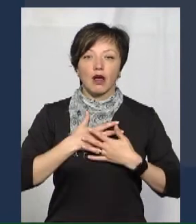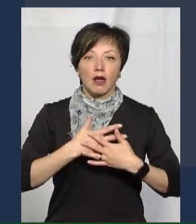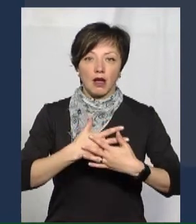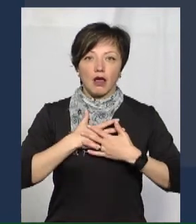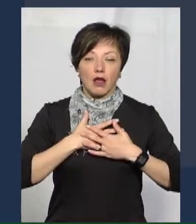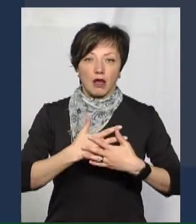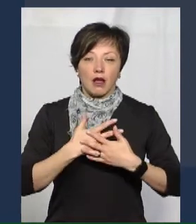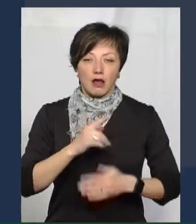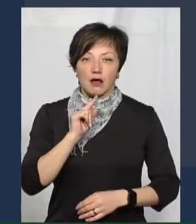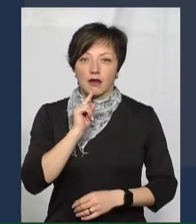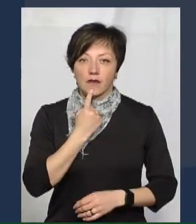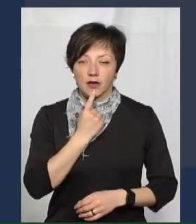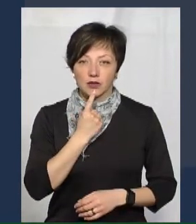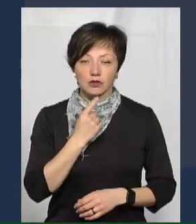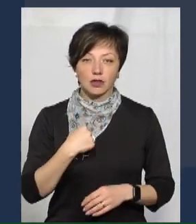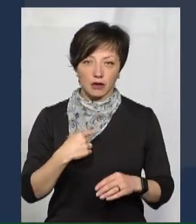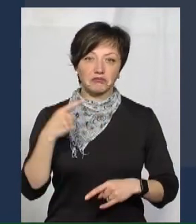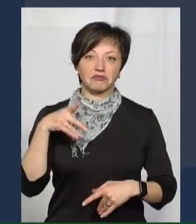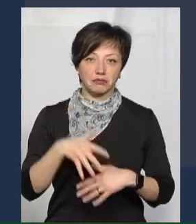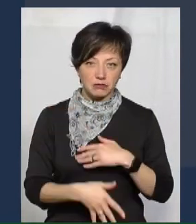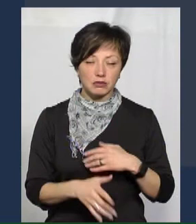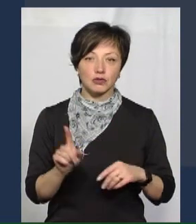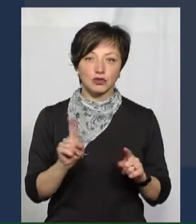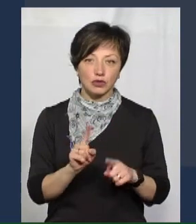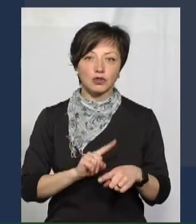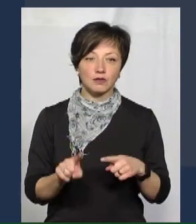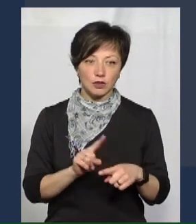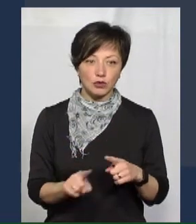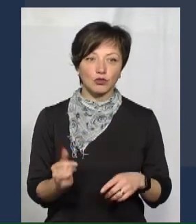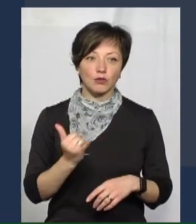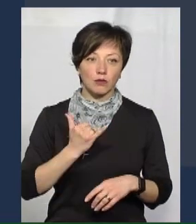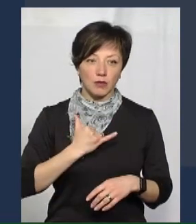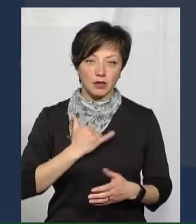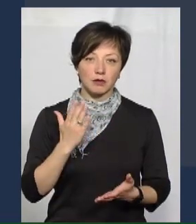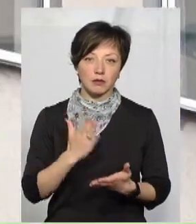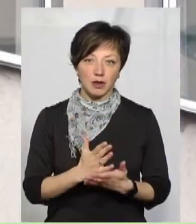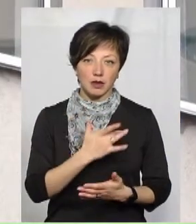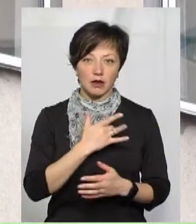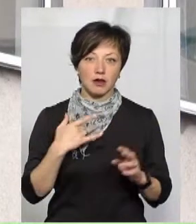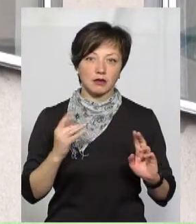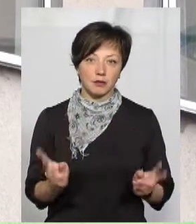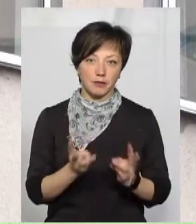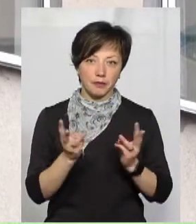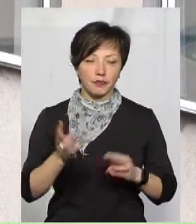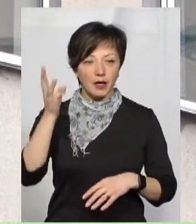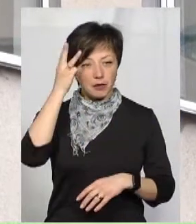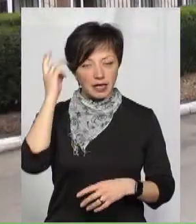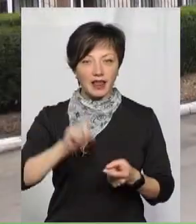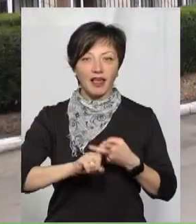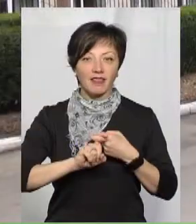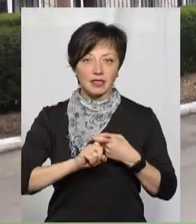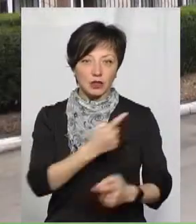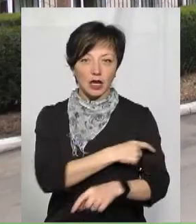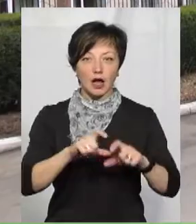мені стало важко дихати і вже я тоді зрозумів, що більше всього маю пневмонію. До хменицької інфекції Ківатрас